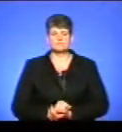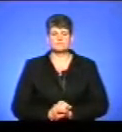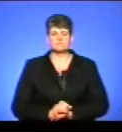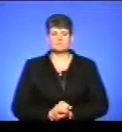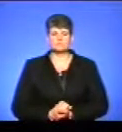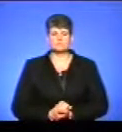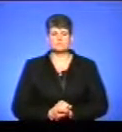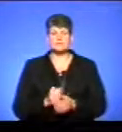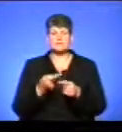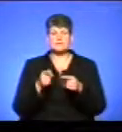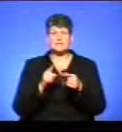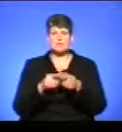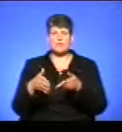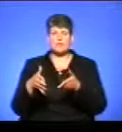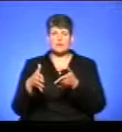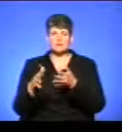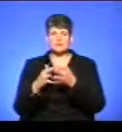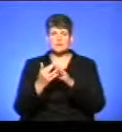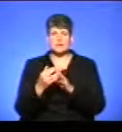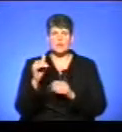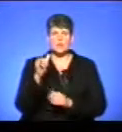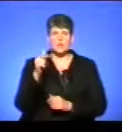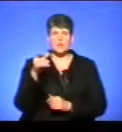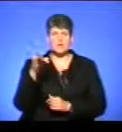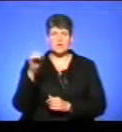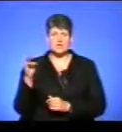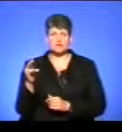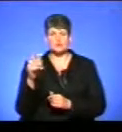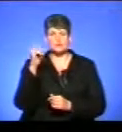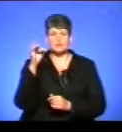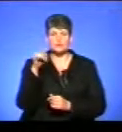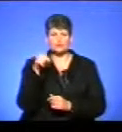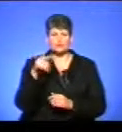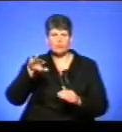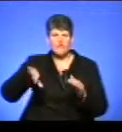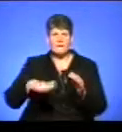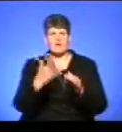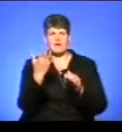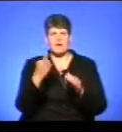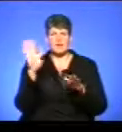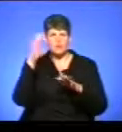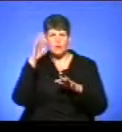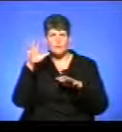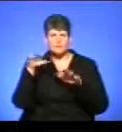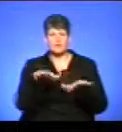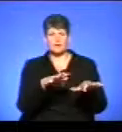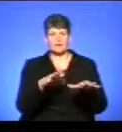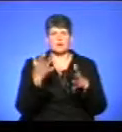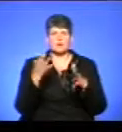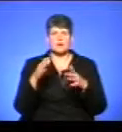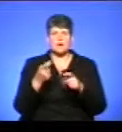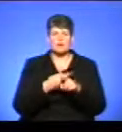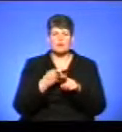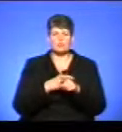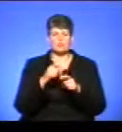Це городи жителів села Угринь Чортківського району. Через негоду тут повимувало картоплю, цибулю, положило кукурудзу,